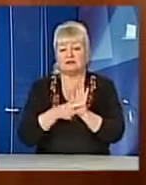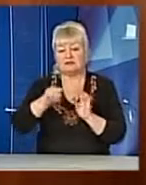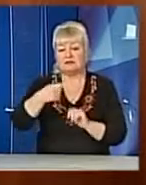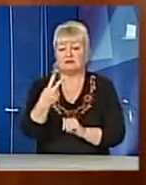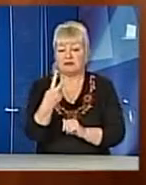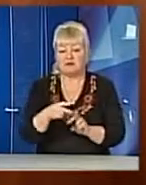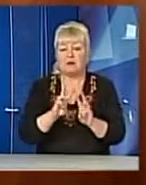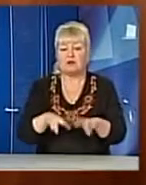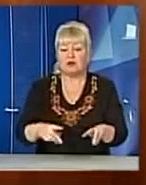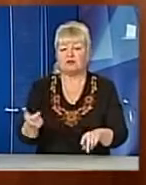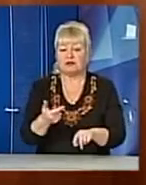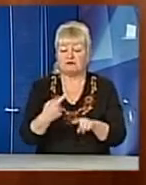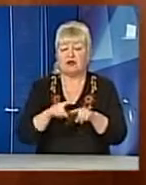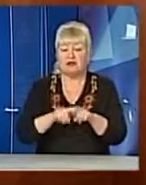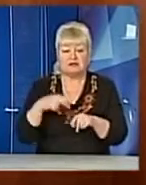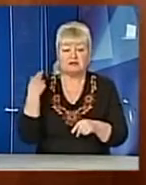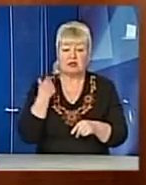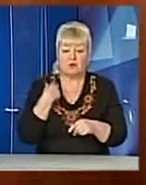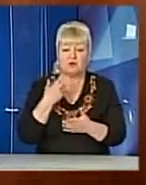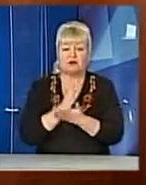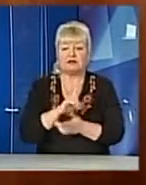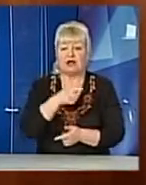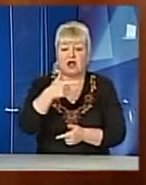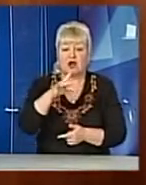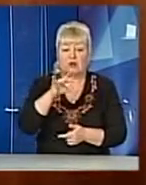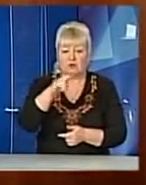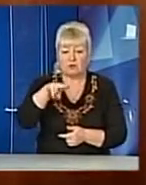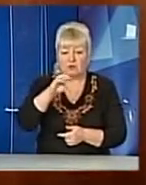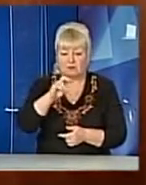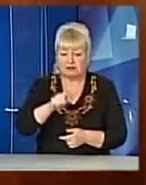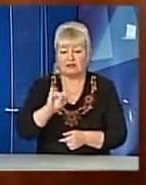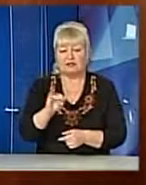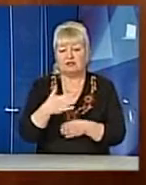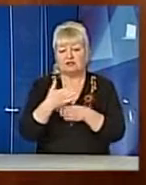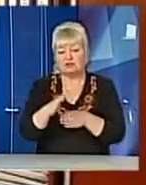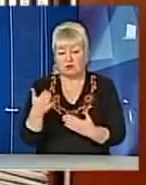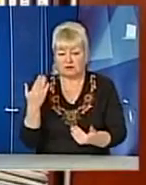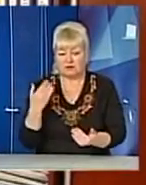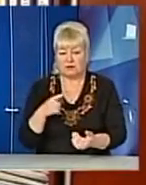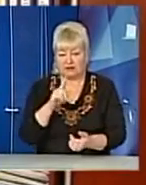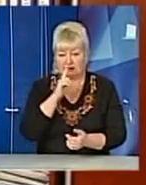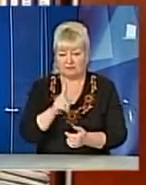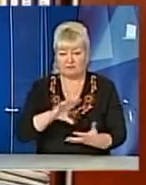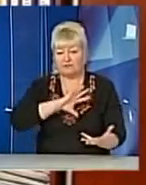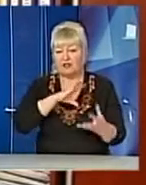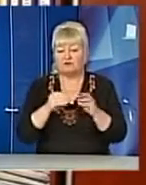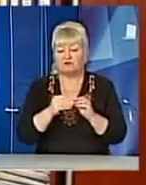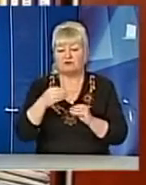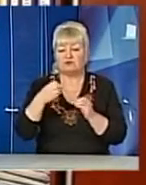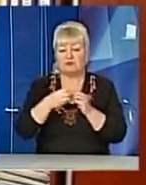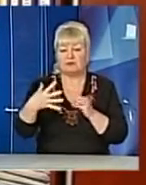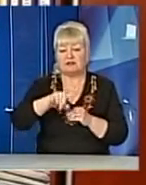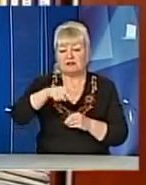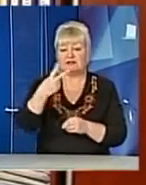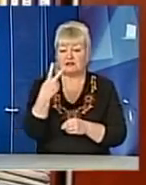мільйонів гривень. Це заборгованість, яка виникла за грудень місяць і частково за попередній місяць. Нам в сумі 15,8 мільйонів не